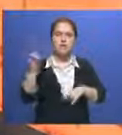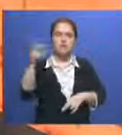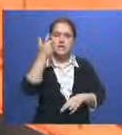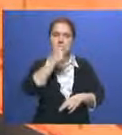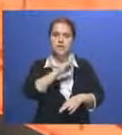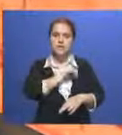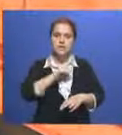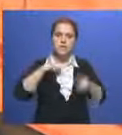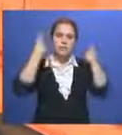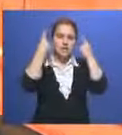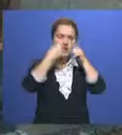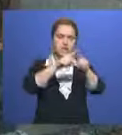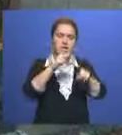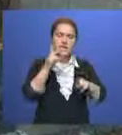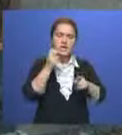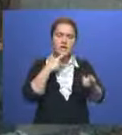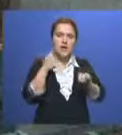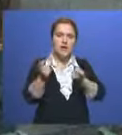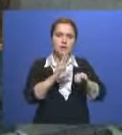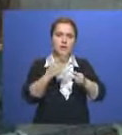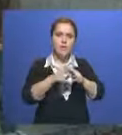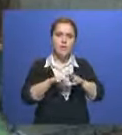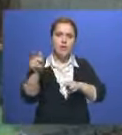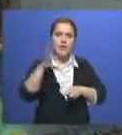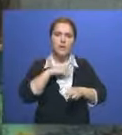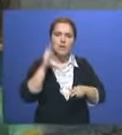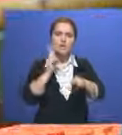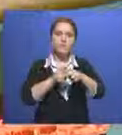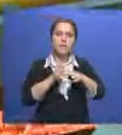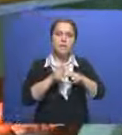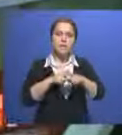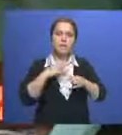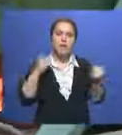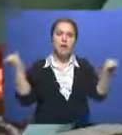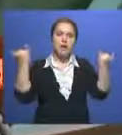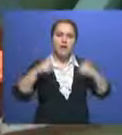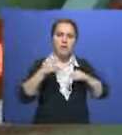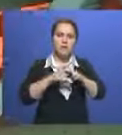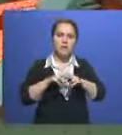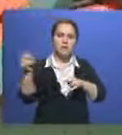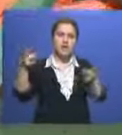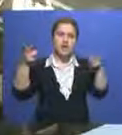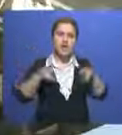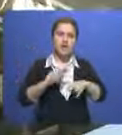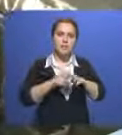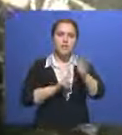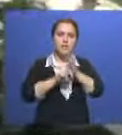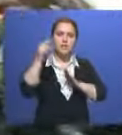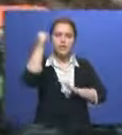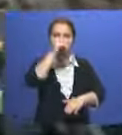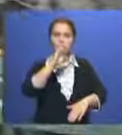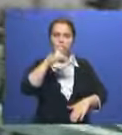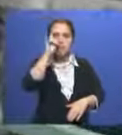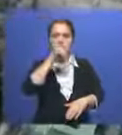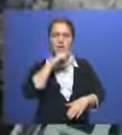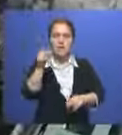производстве не соблюдали технику безопасности при плавке металла, в результате чего и получили травмы. Между тем, с начала года